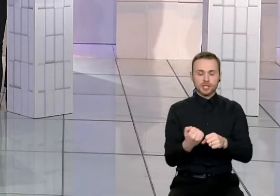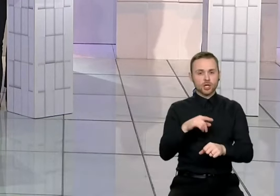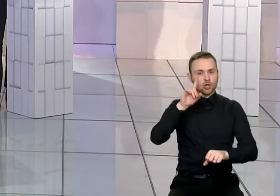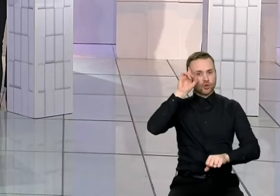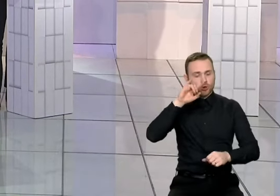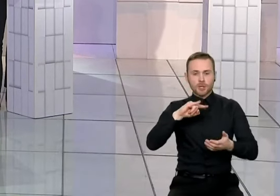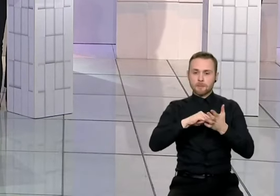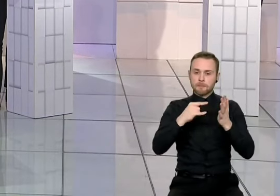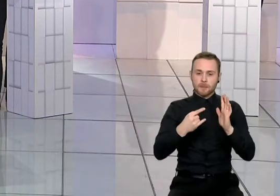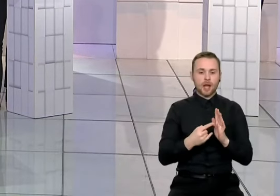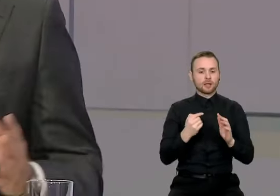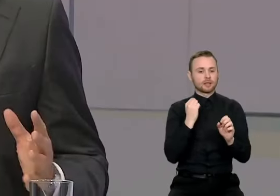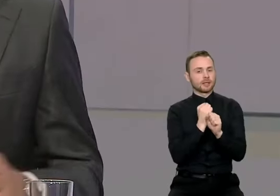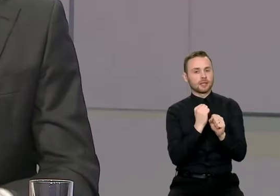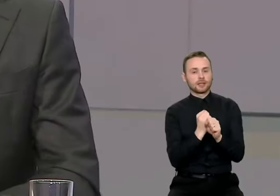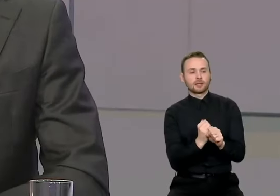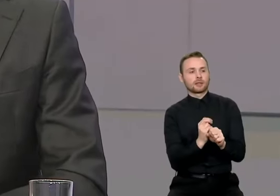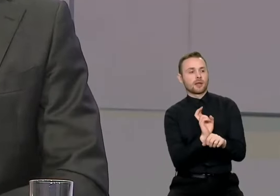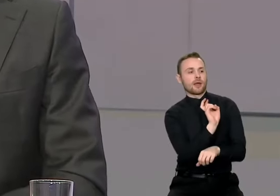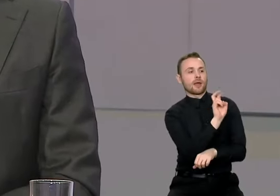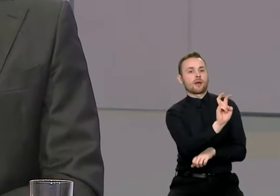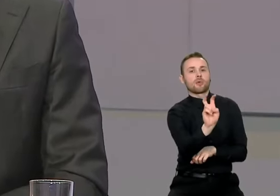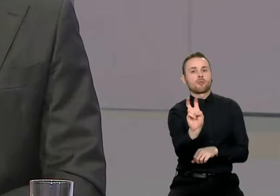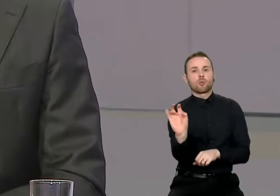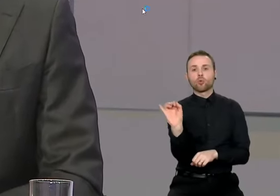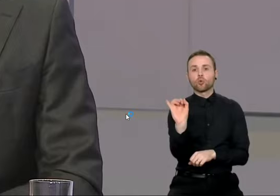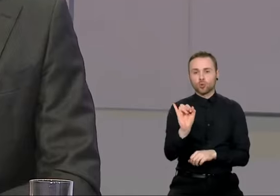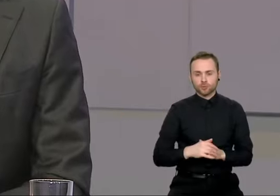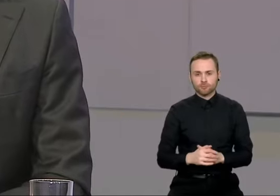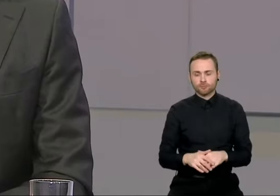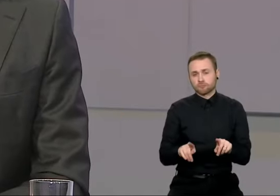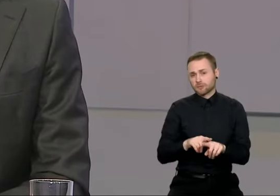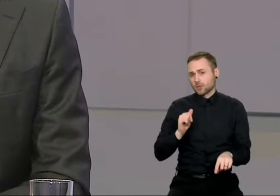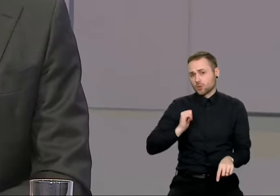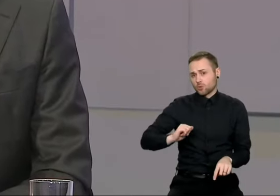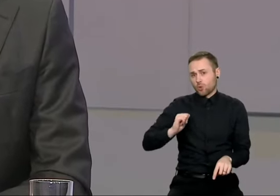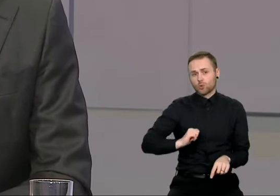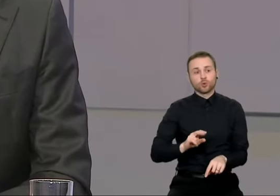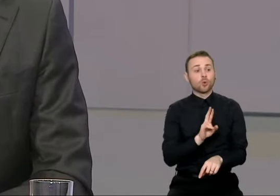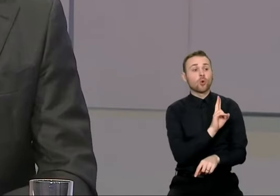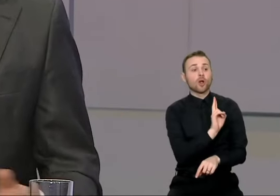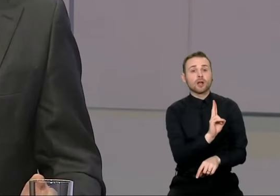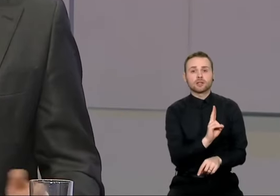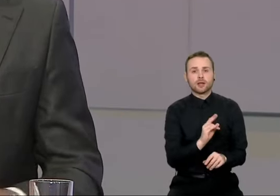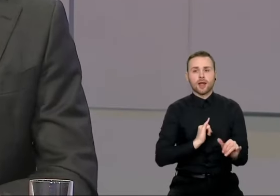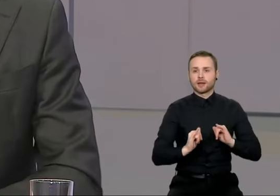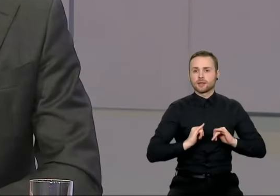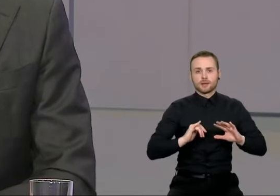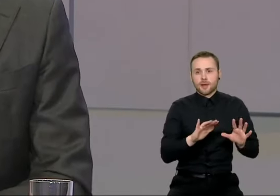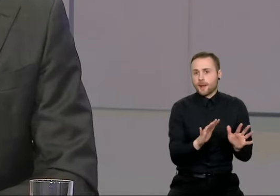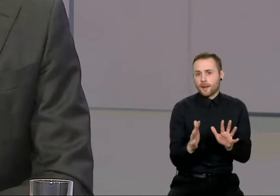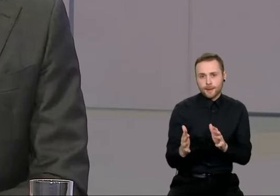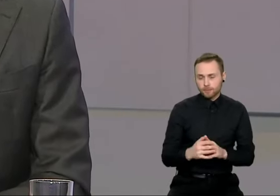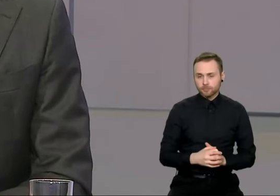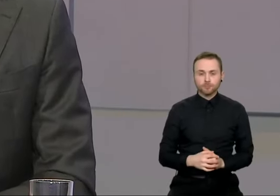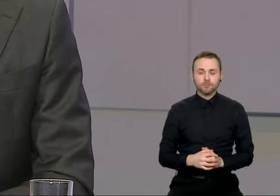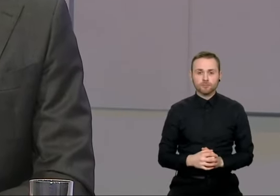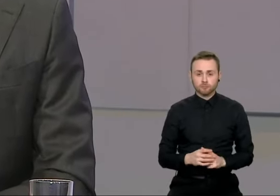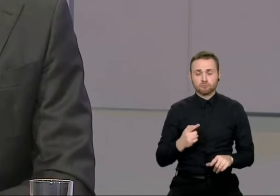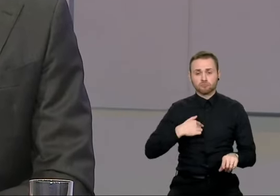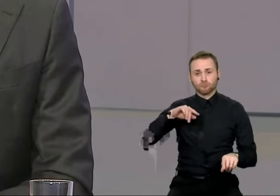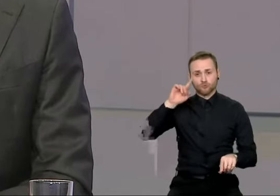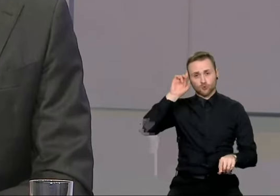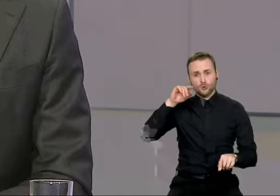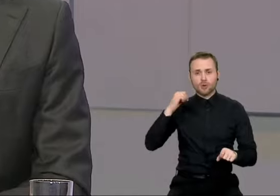dabar, ne tik sąrašas slėptuviui, bet kur kokiam rajone žmogui arba žmonių grupėms kaip elgtis. Tai aš manau, tikrai reikia tą